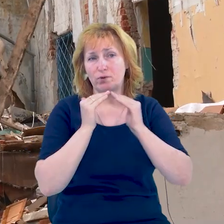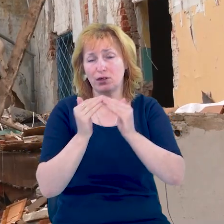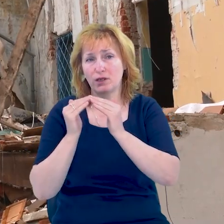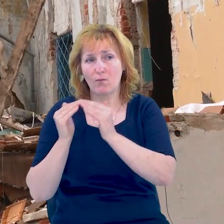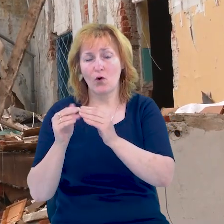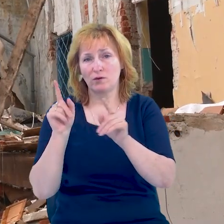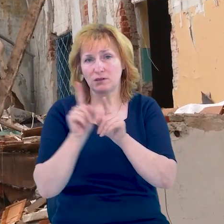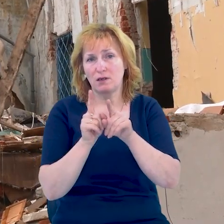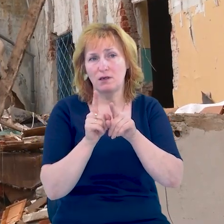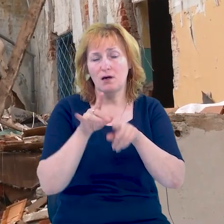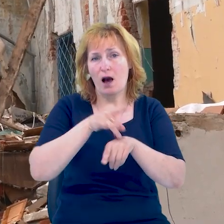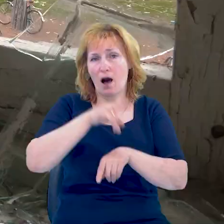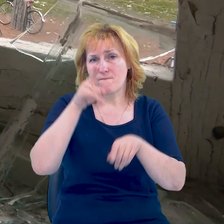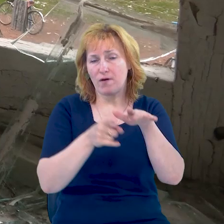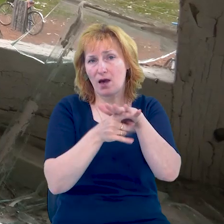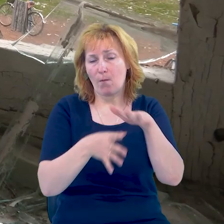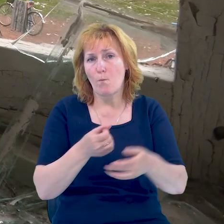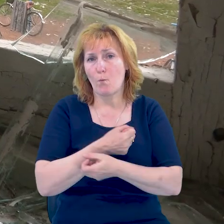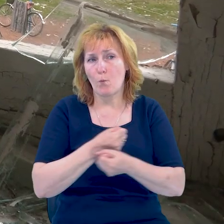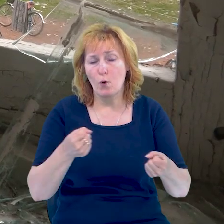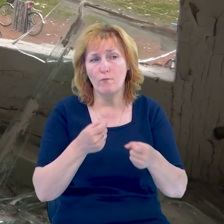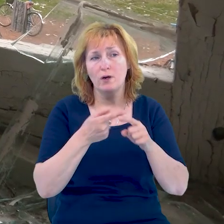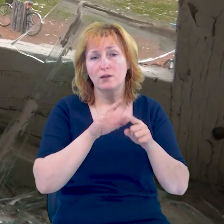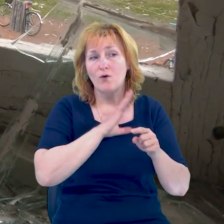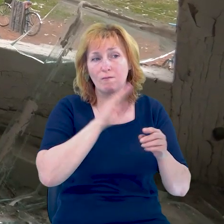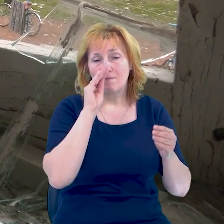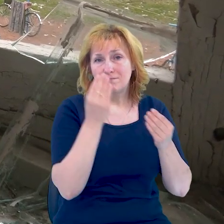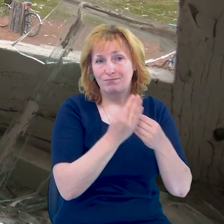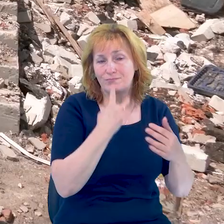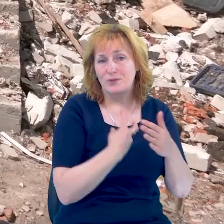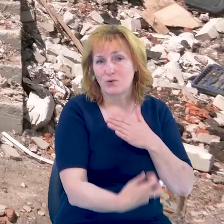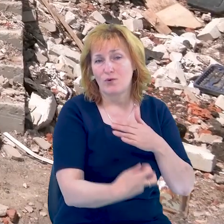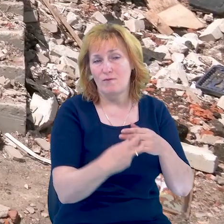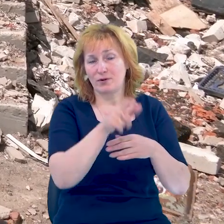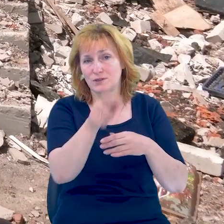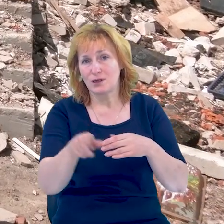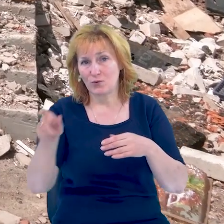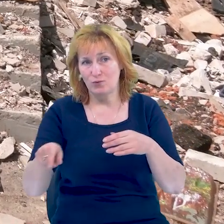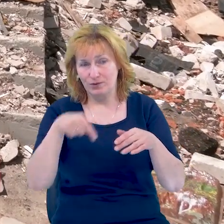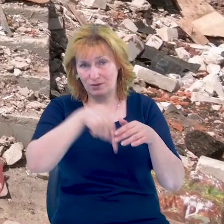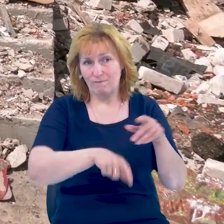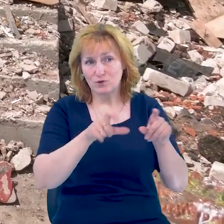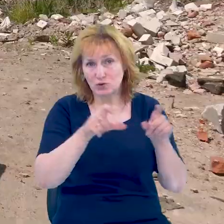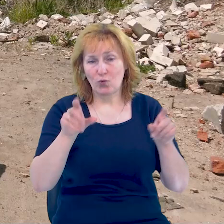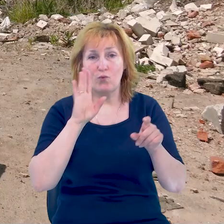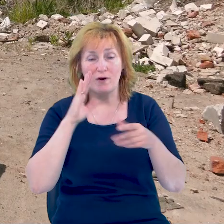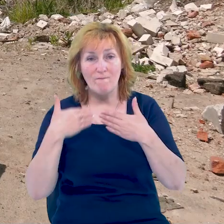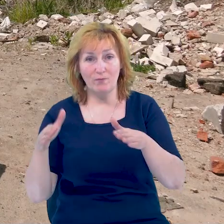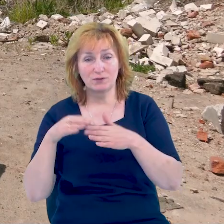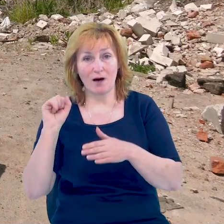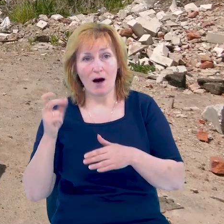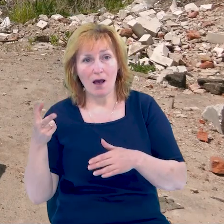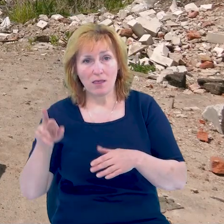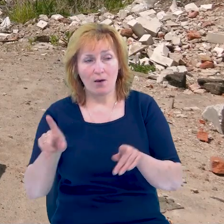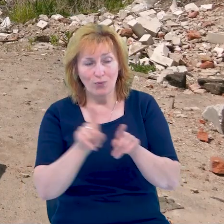допомогою некерованих авіабомб. В цій школі в той час переховувалися жителі міста. Випускниця Анна також була у приміщенні, коли